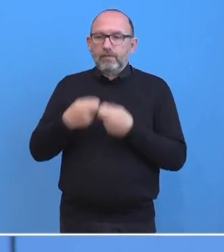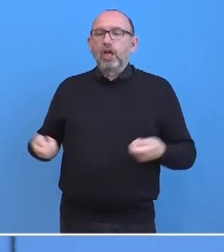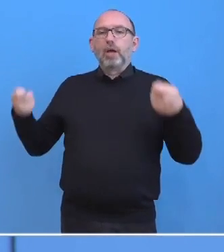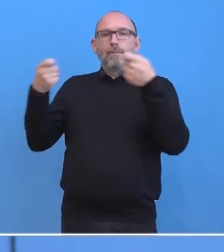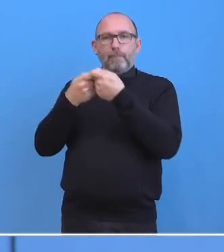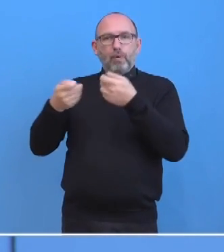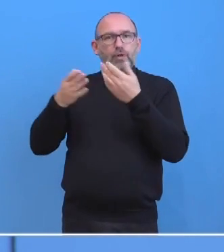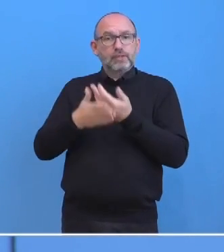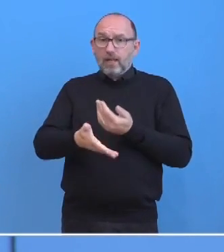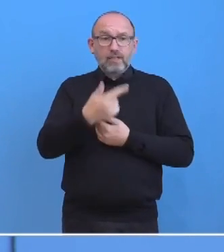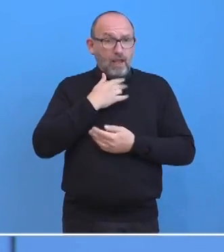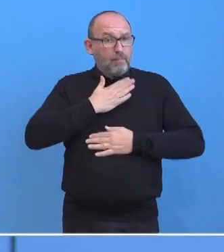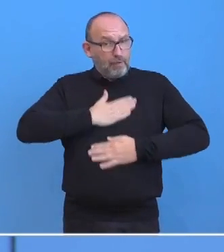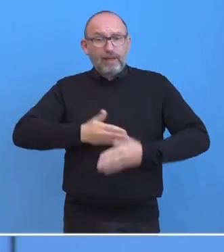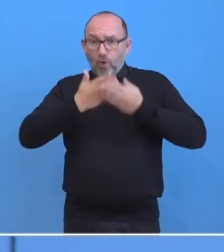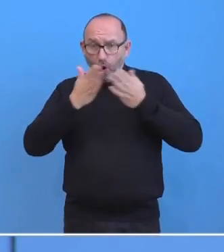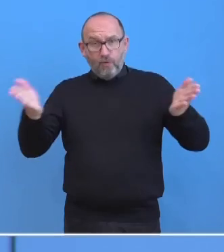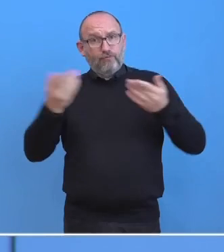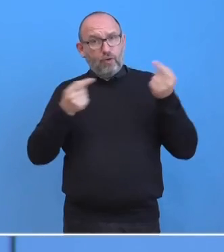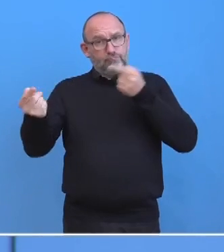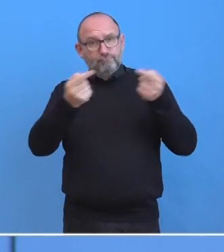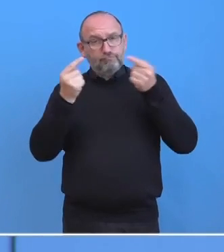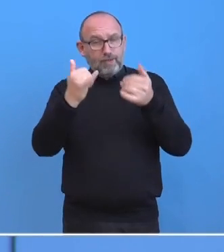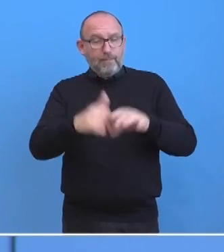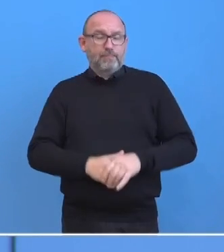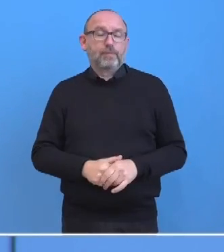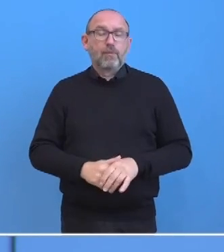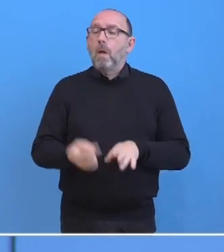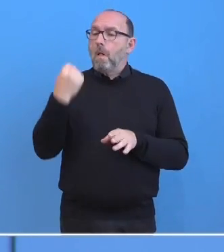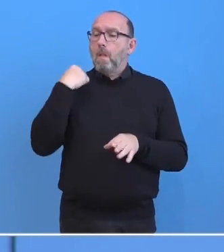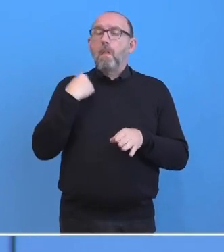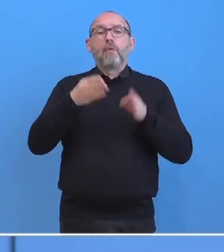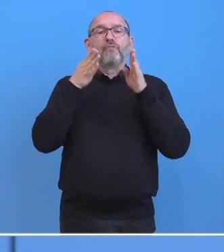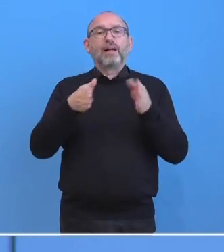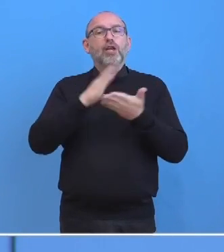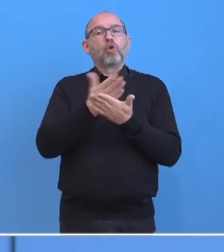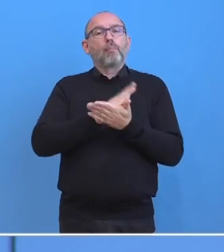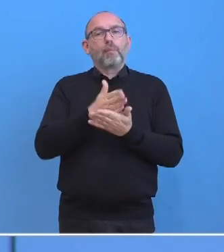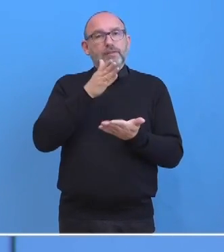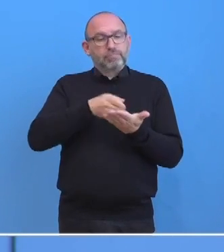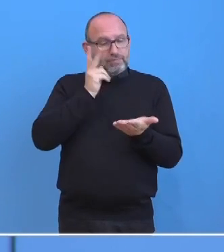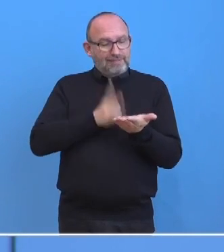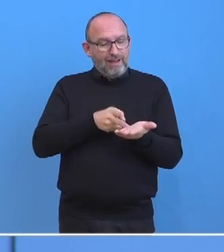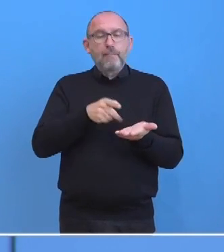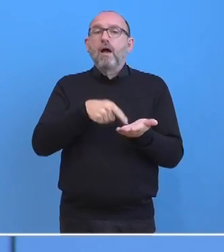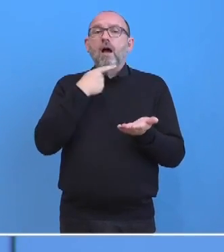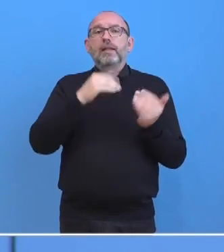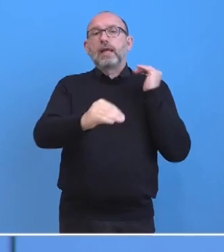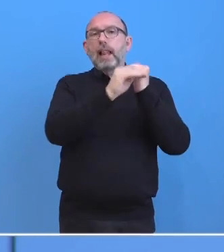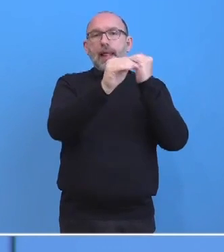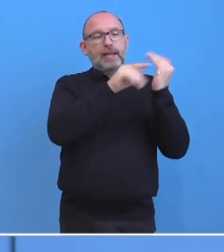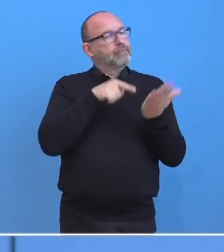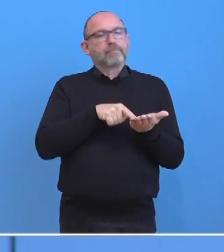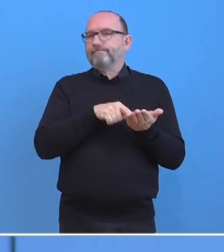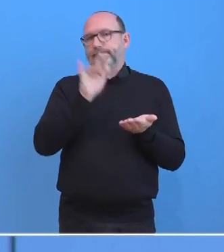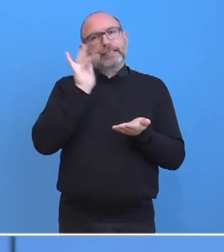hier ausgestreckt. Bereits zur letzten Sitzung lag ja schon ein guter fachlicher Kompromiss auf dem Tisch. Aber einige Länder haben hier sich gegen den